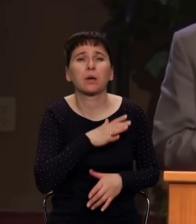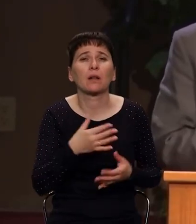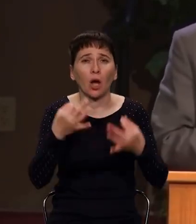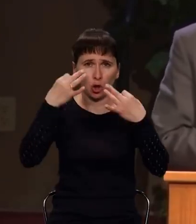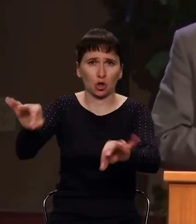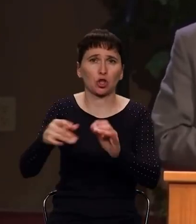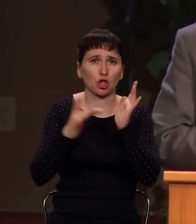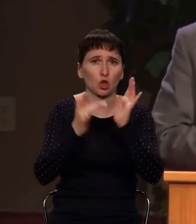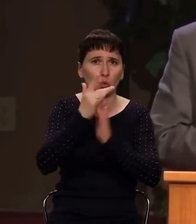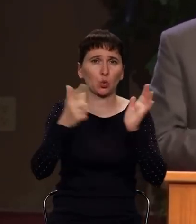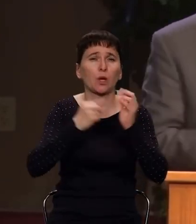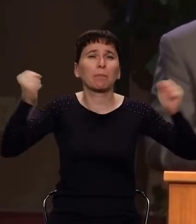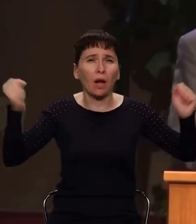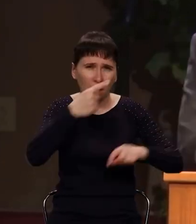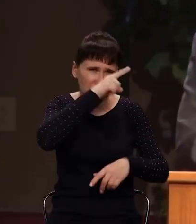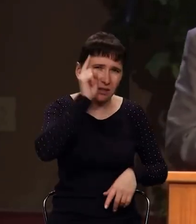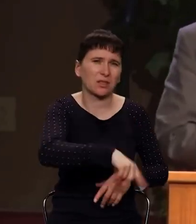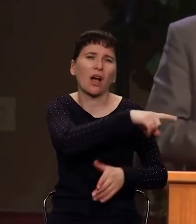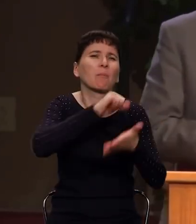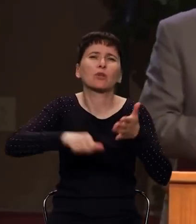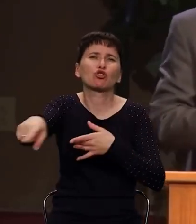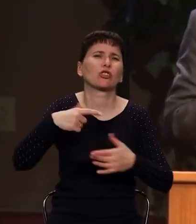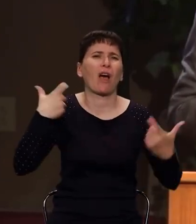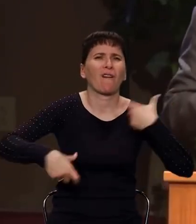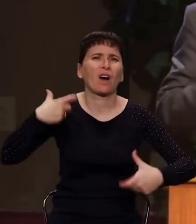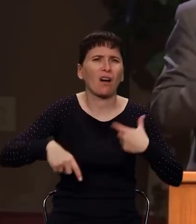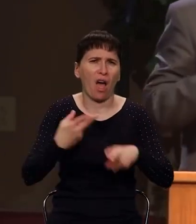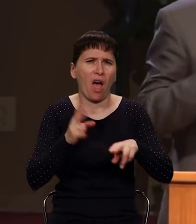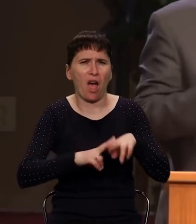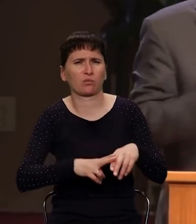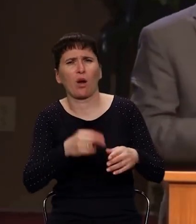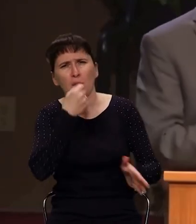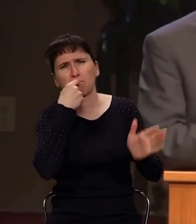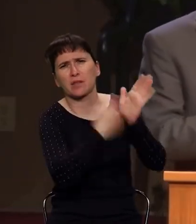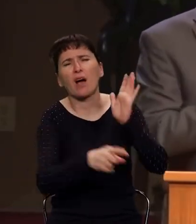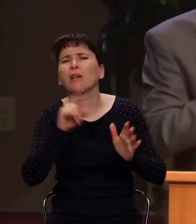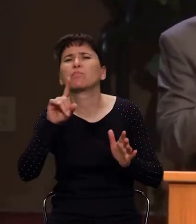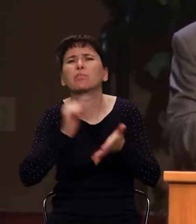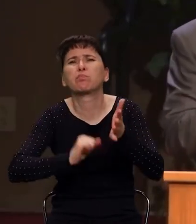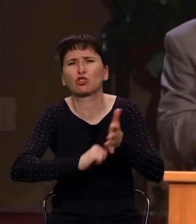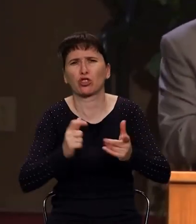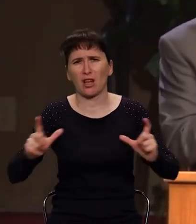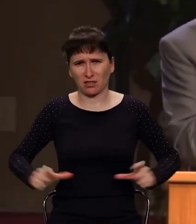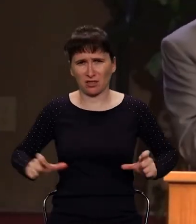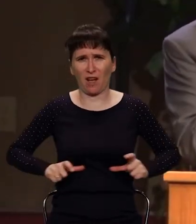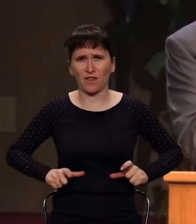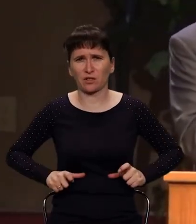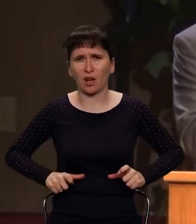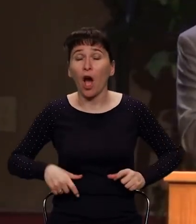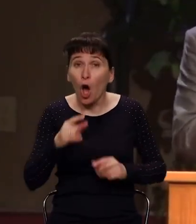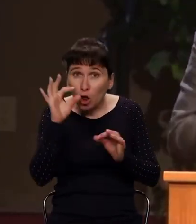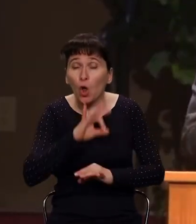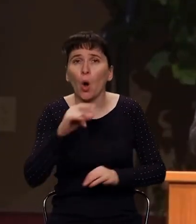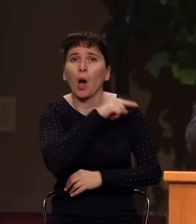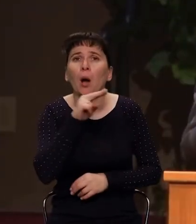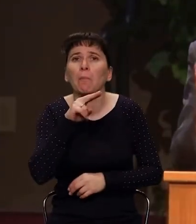его предали зависти. Я понимаю, друзья, что этот Пилат, он был тоже просто человек, и когда я исследую его личность для